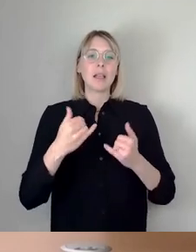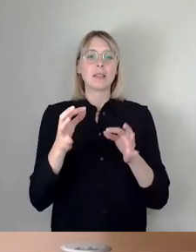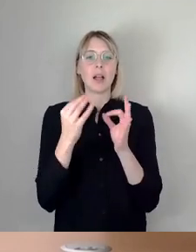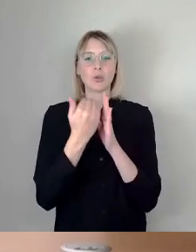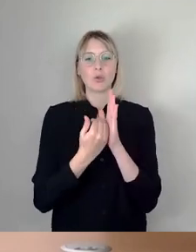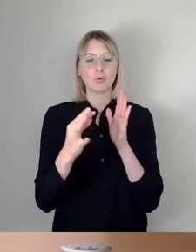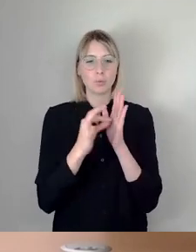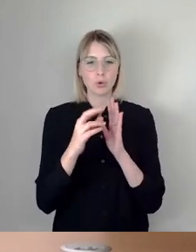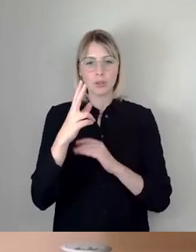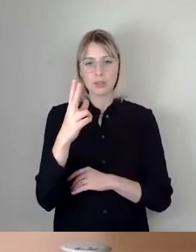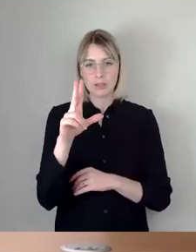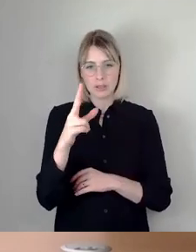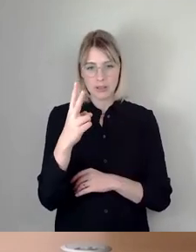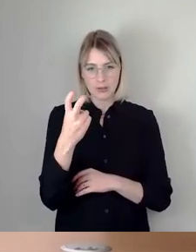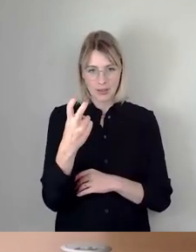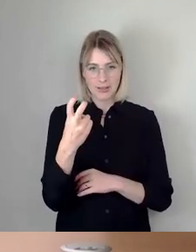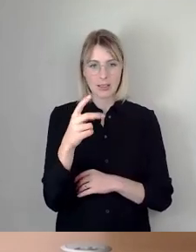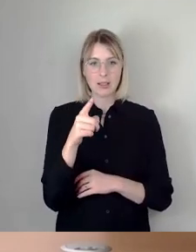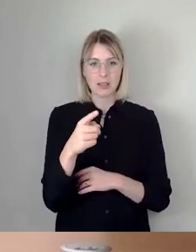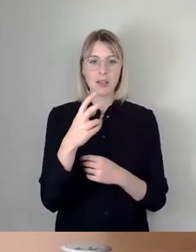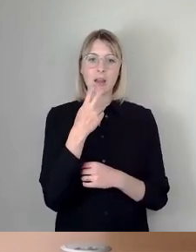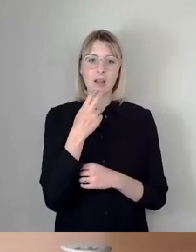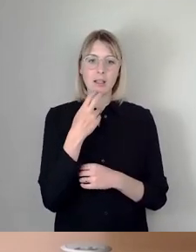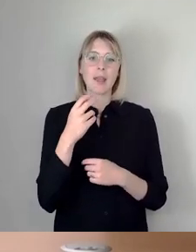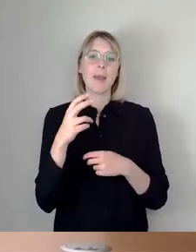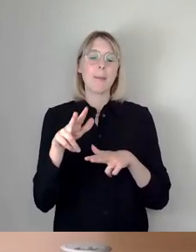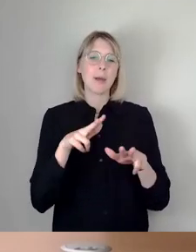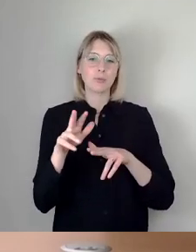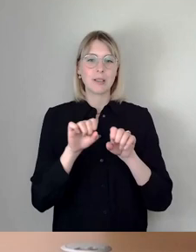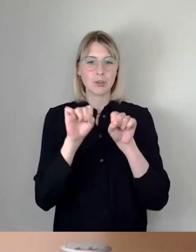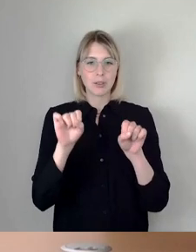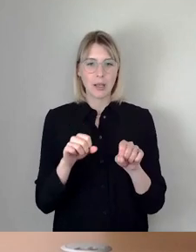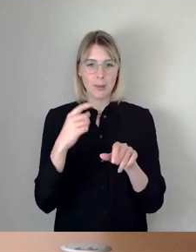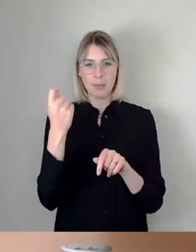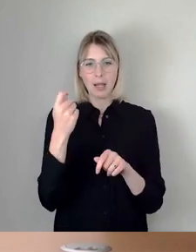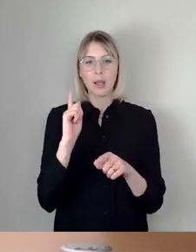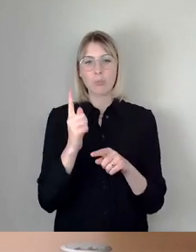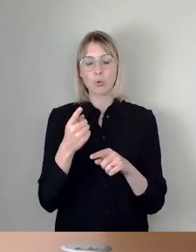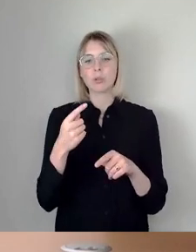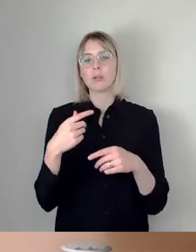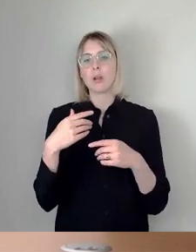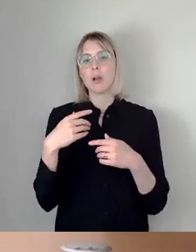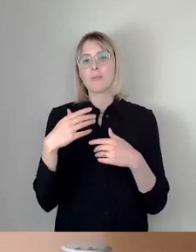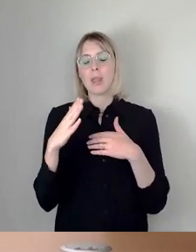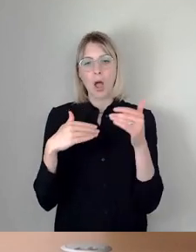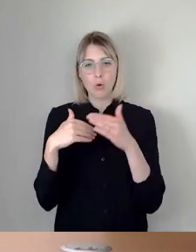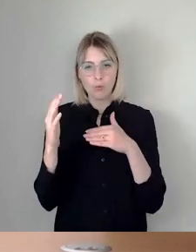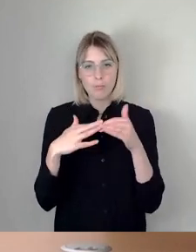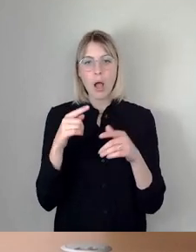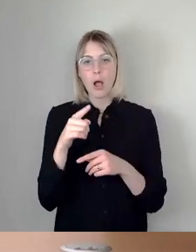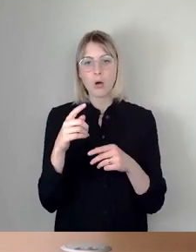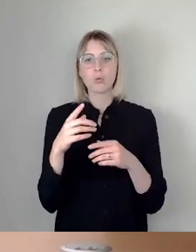des Energiemanagementsystems, würden hier in der Fraktionsrunde starten mit der CDU falls